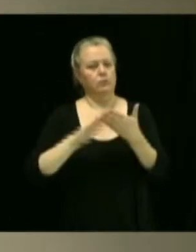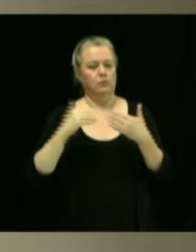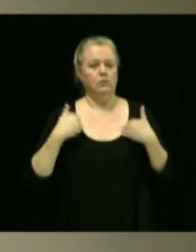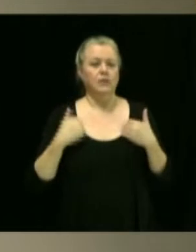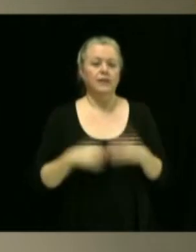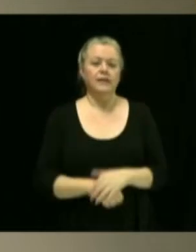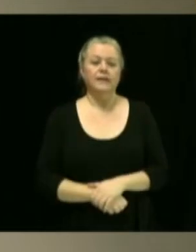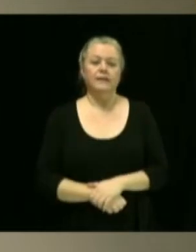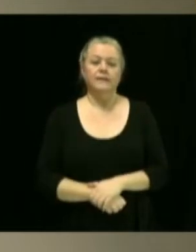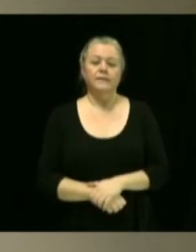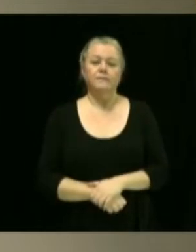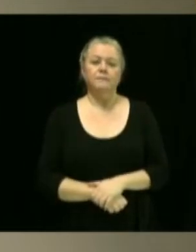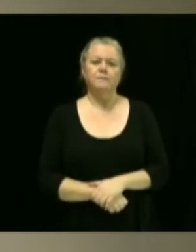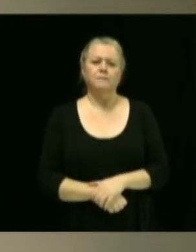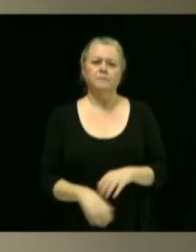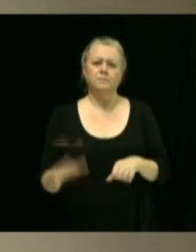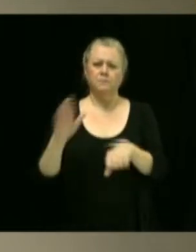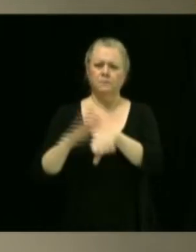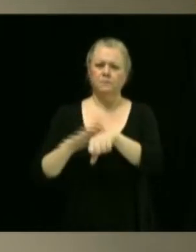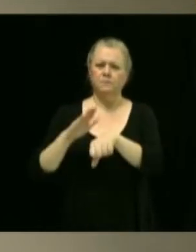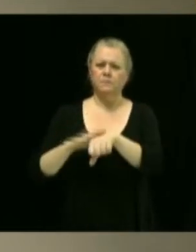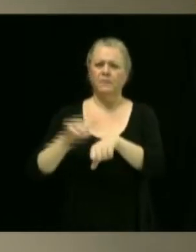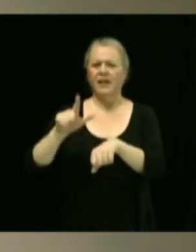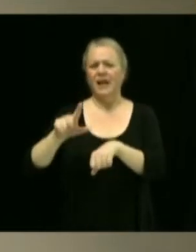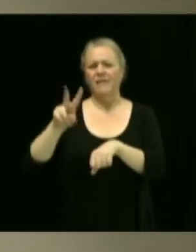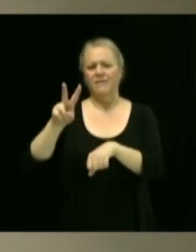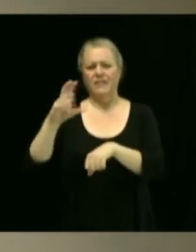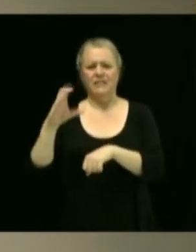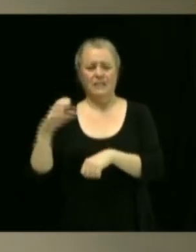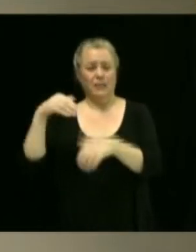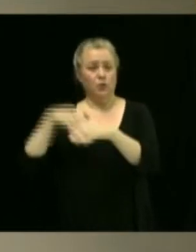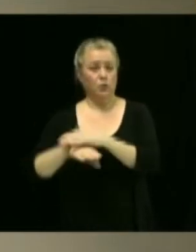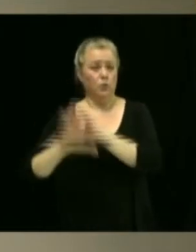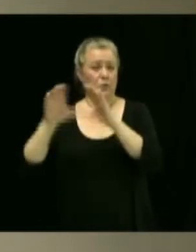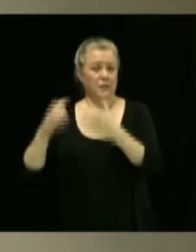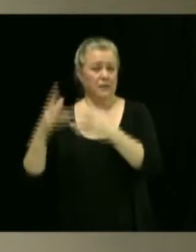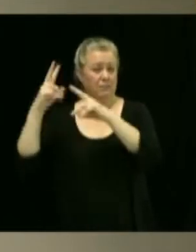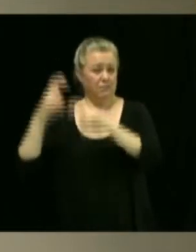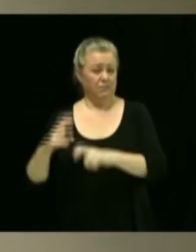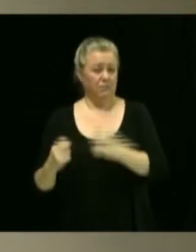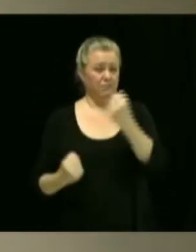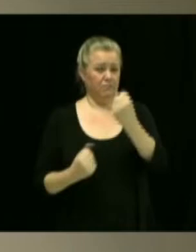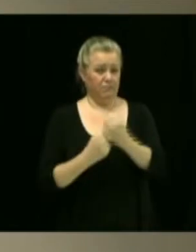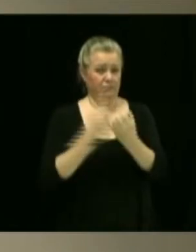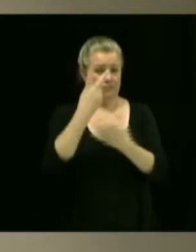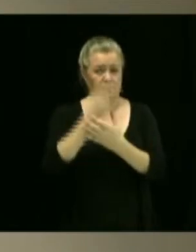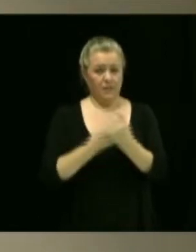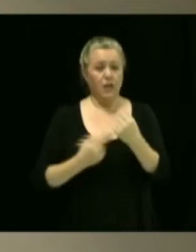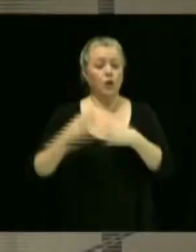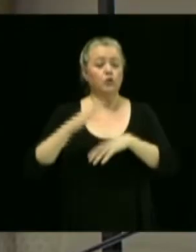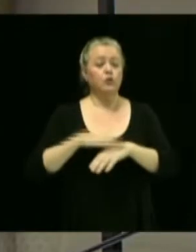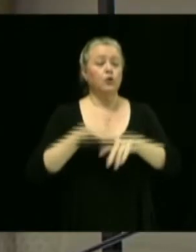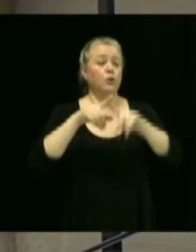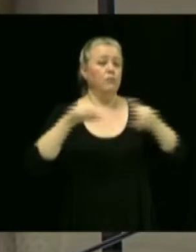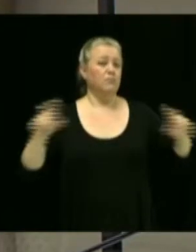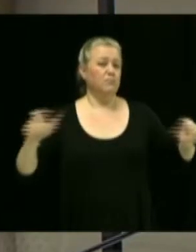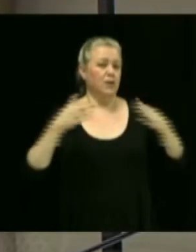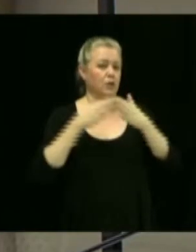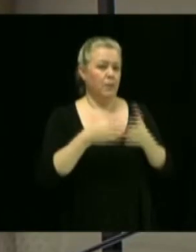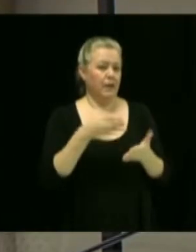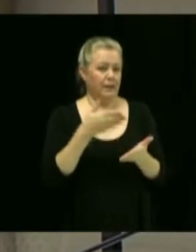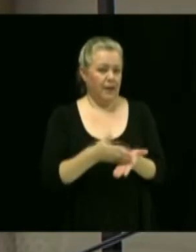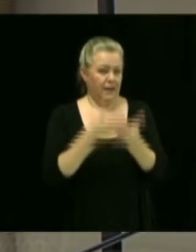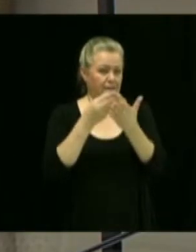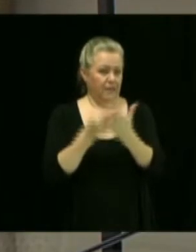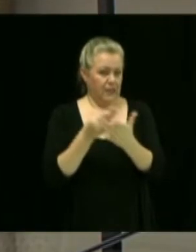Recommandation du comité LVC sous comité d'analyse de soutien aux partenaires concernant les demandes d'aide financière. Oui, deux recommandations.